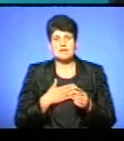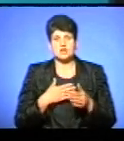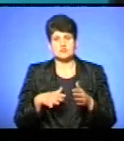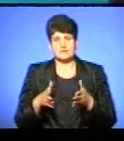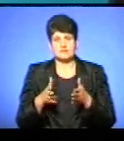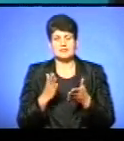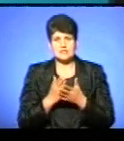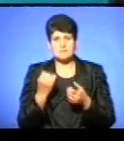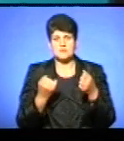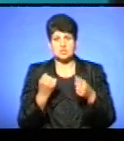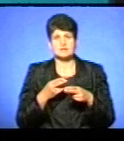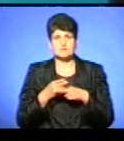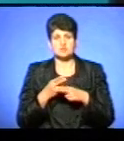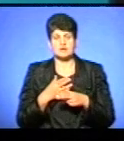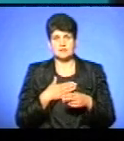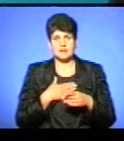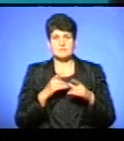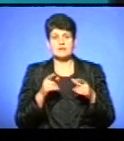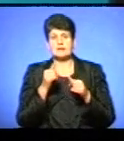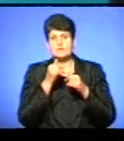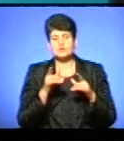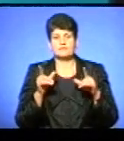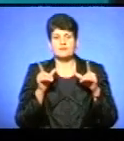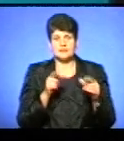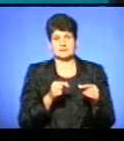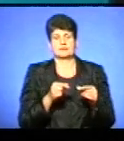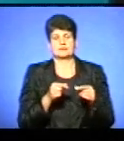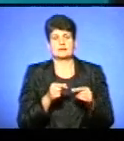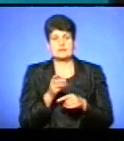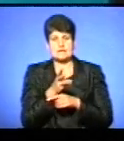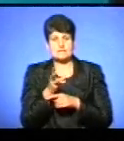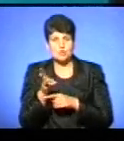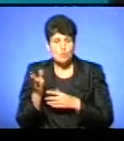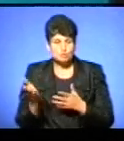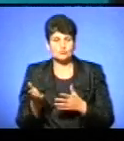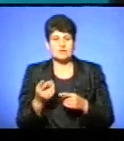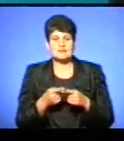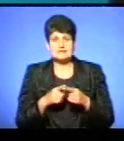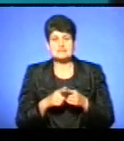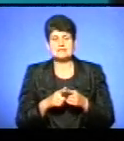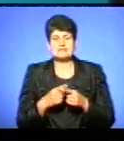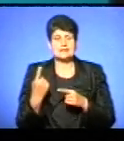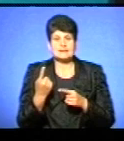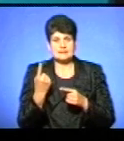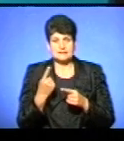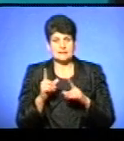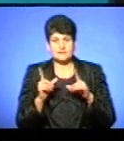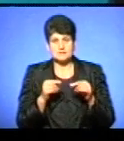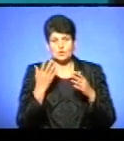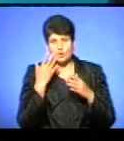є машини, які загрожують нам проїзд, ми не можемо виїхати на зйомку, але це єдиний широкий віст, куди може заїхати